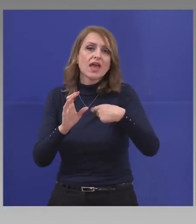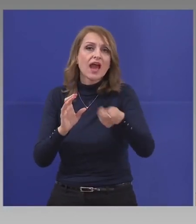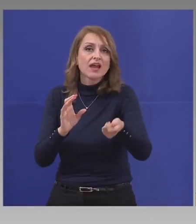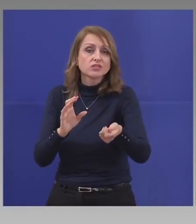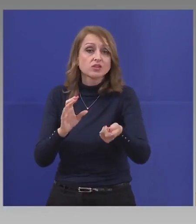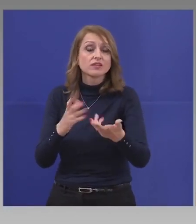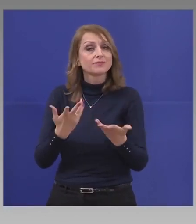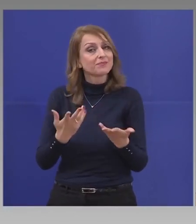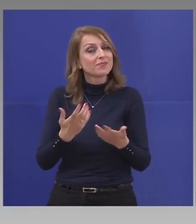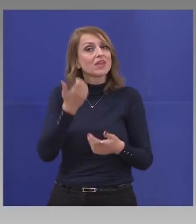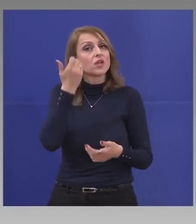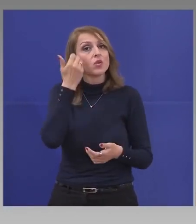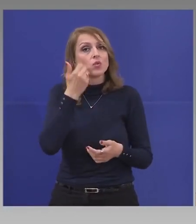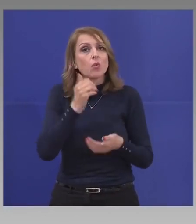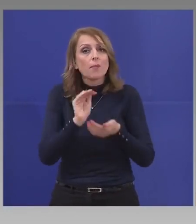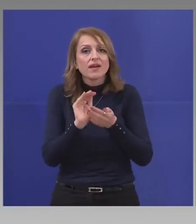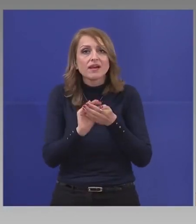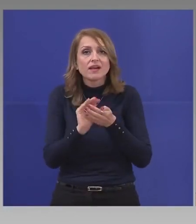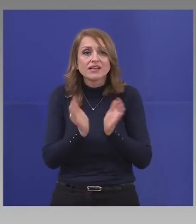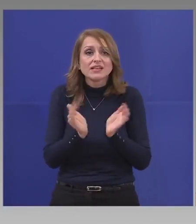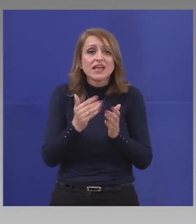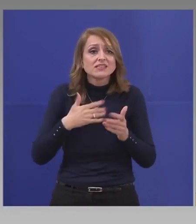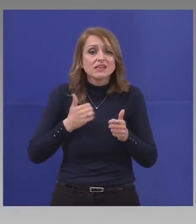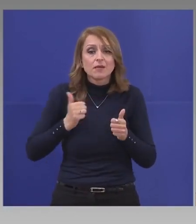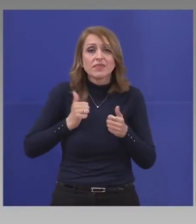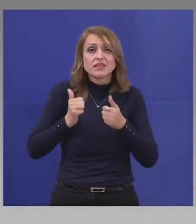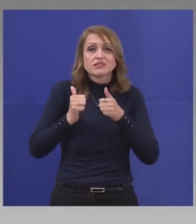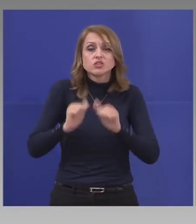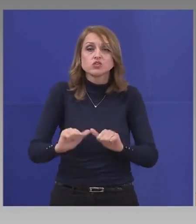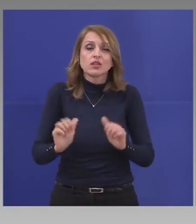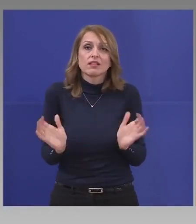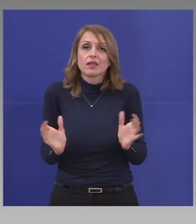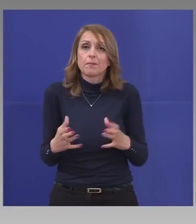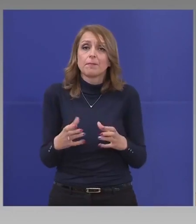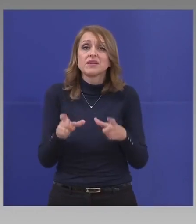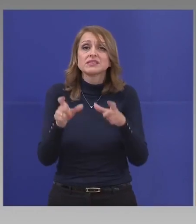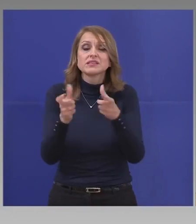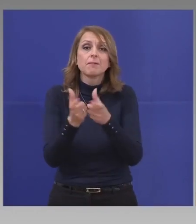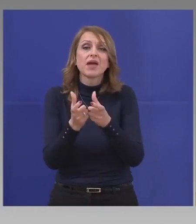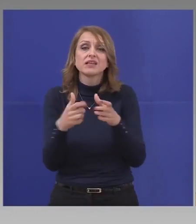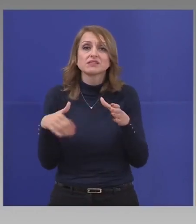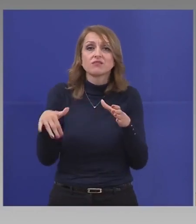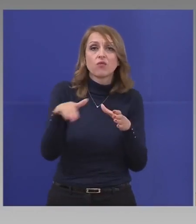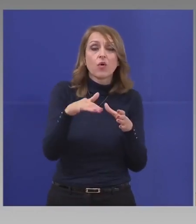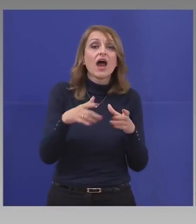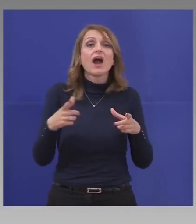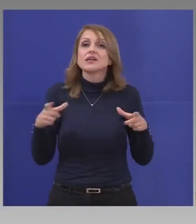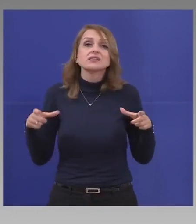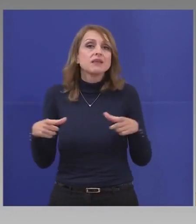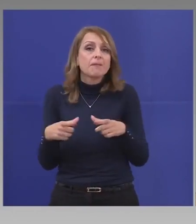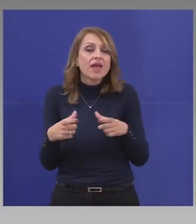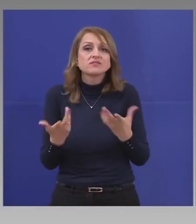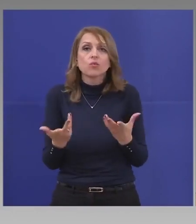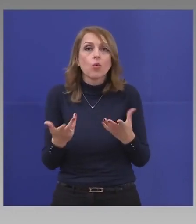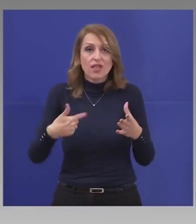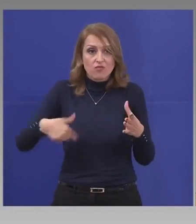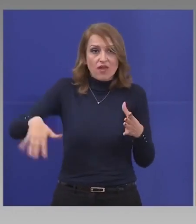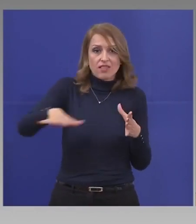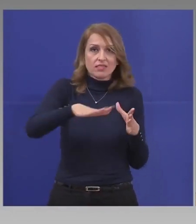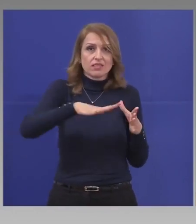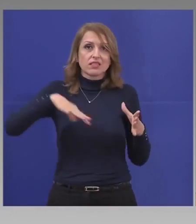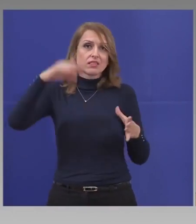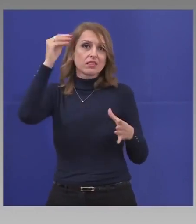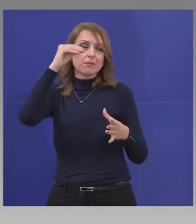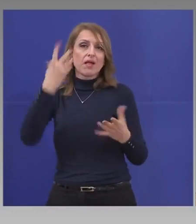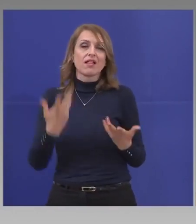иска да защити максимум семейството си. Семейството на нашата България. Нашата си родина.